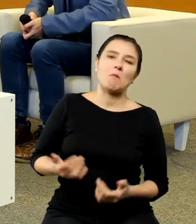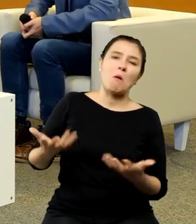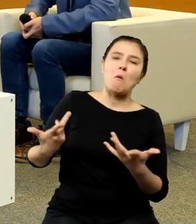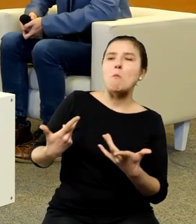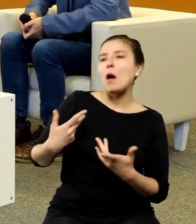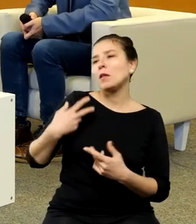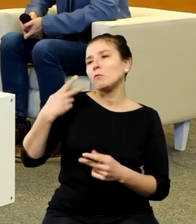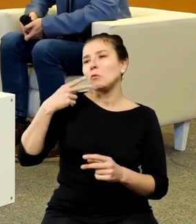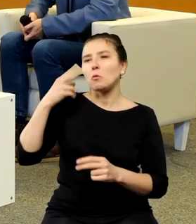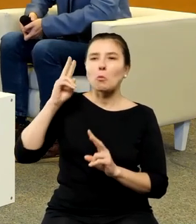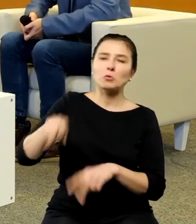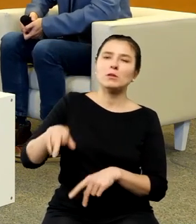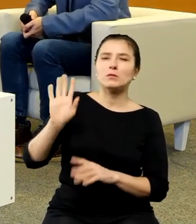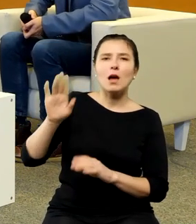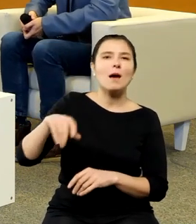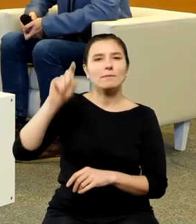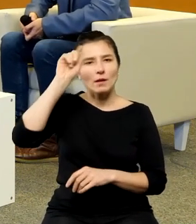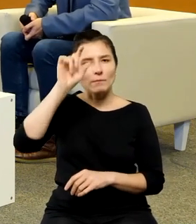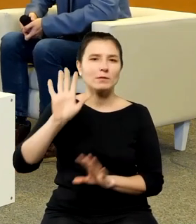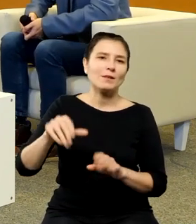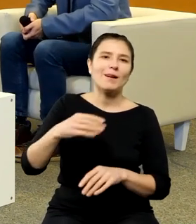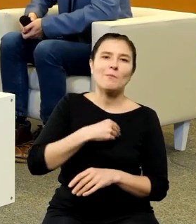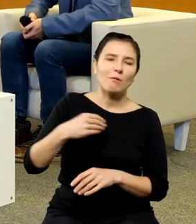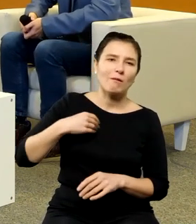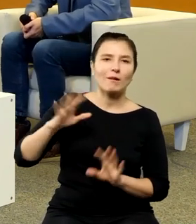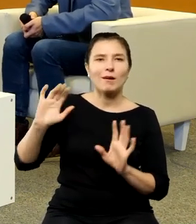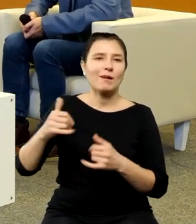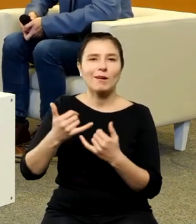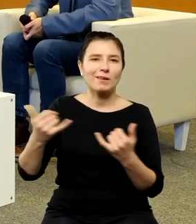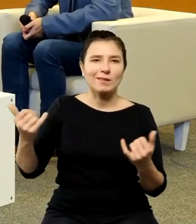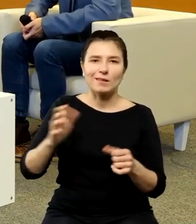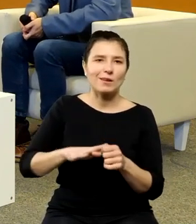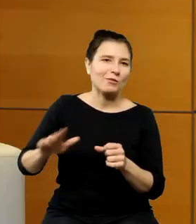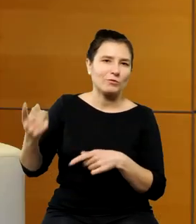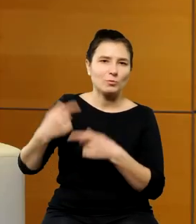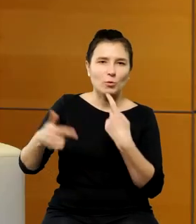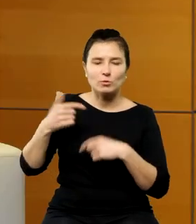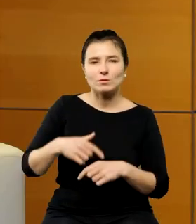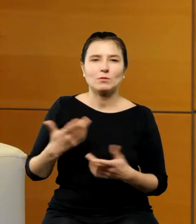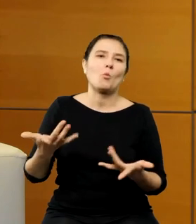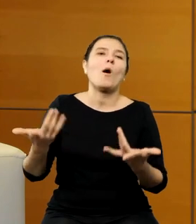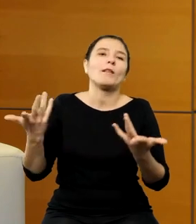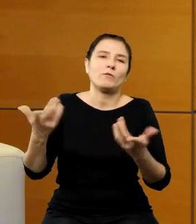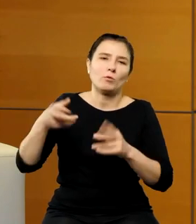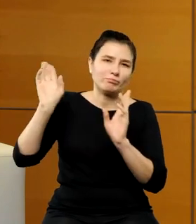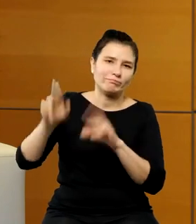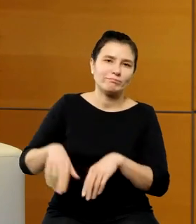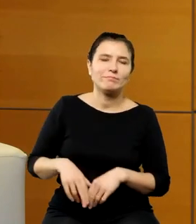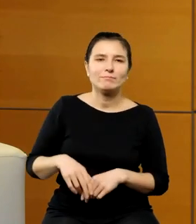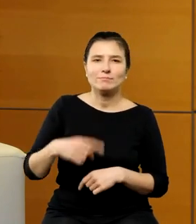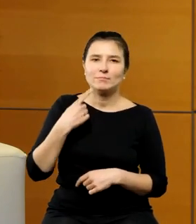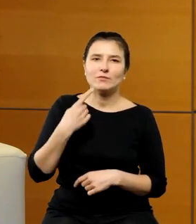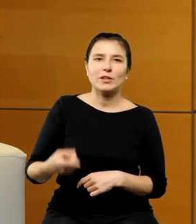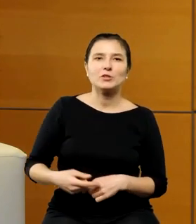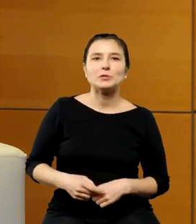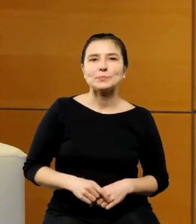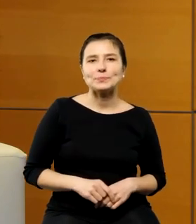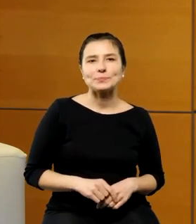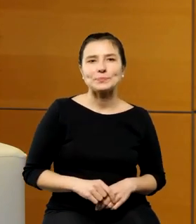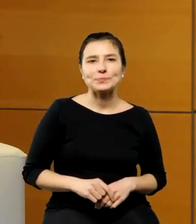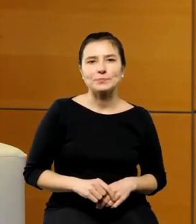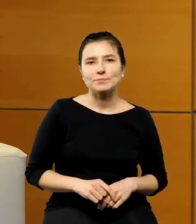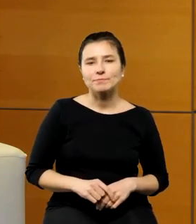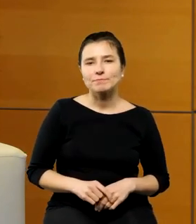Czecha i pewnie jeszcze parę innych nacji by się udało więc więc z jednej strony był